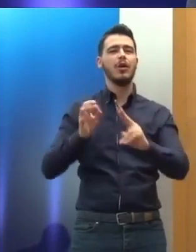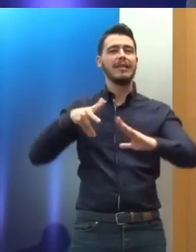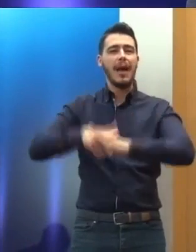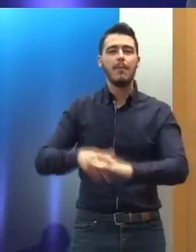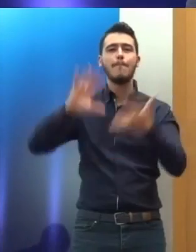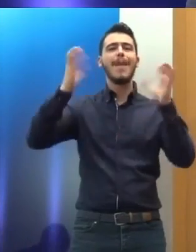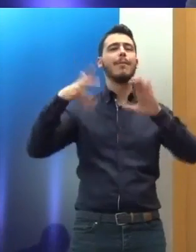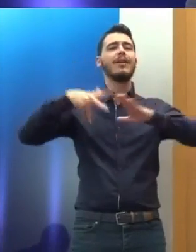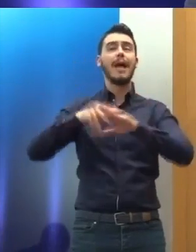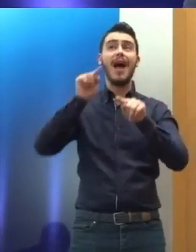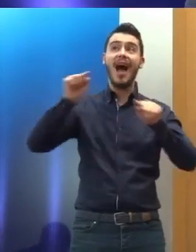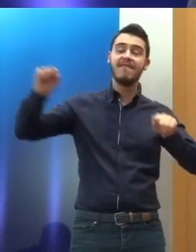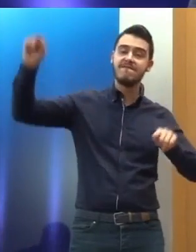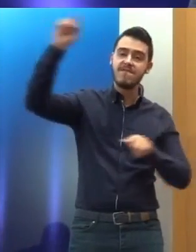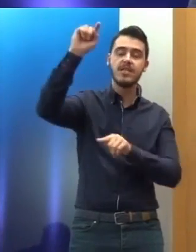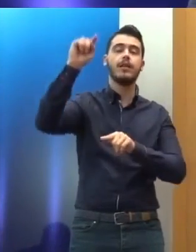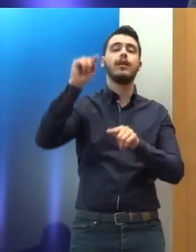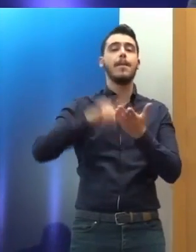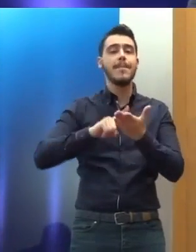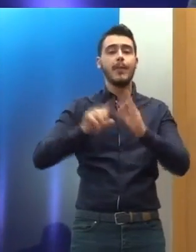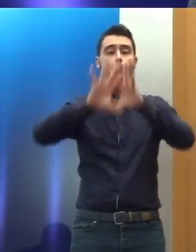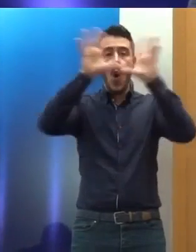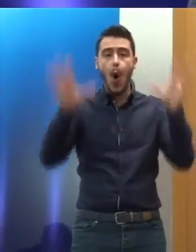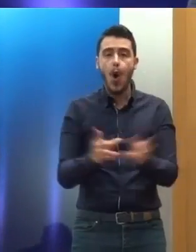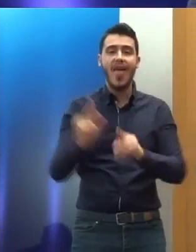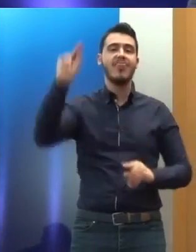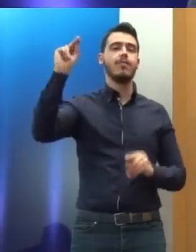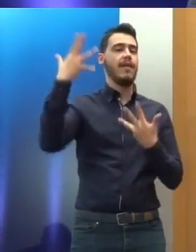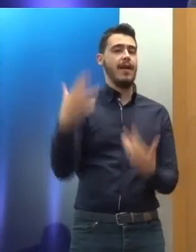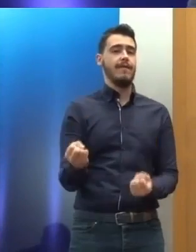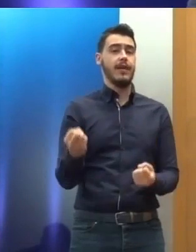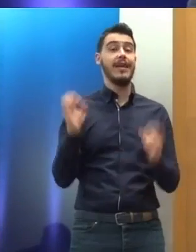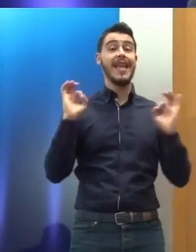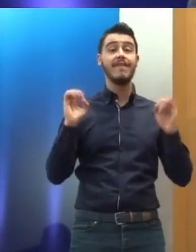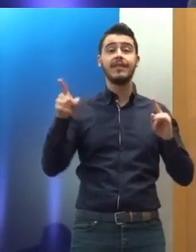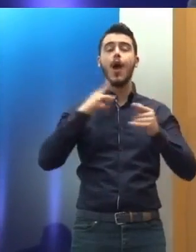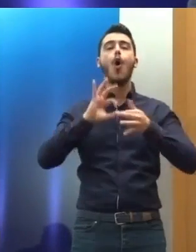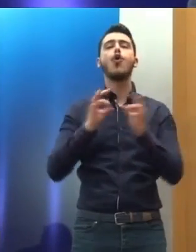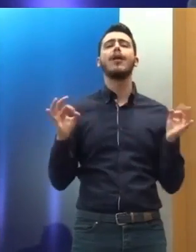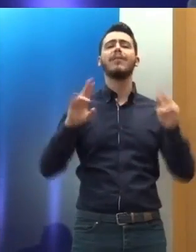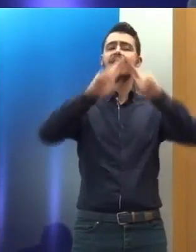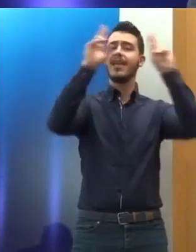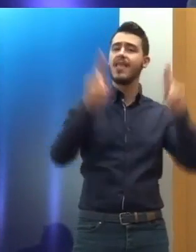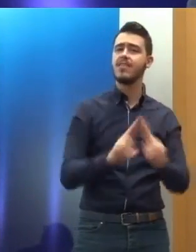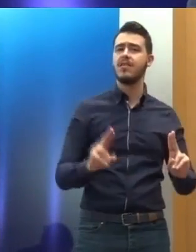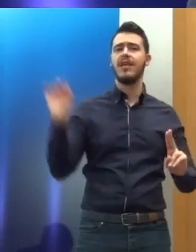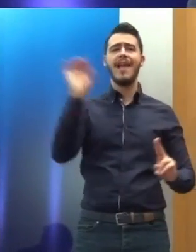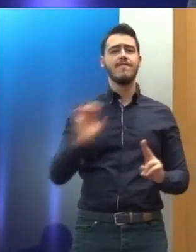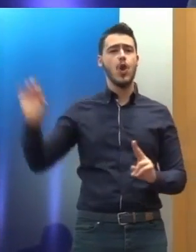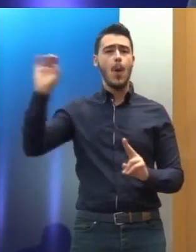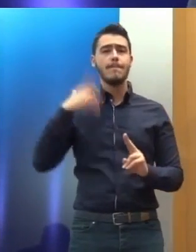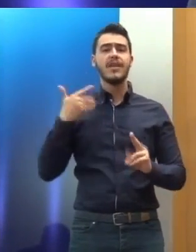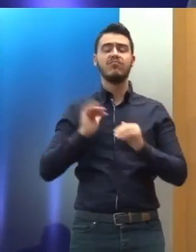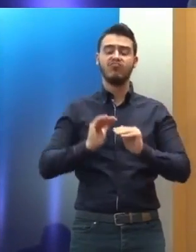τυπικά δεν δεσμεύονται από το σύμφωνο. Και βέβαια ζήτησε από την Ελλάδα και από όλους τους άλλους και από όλα τα άλλα